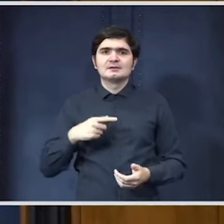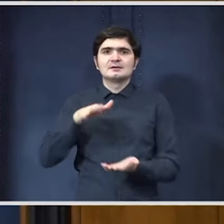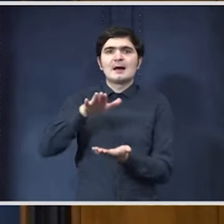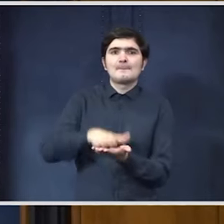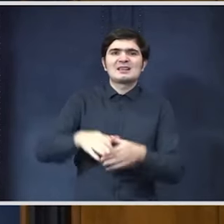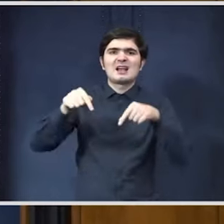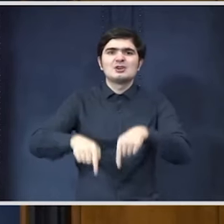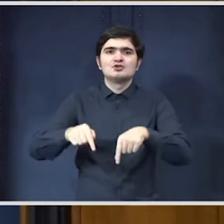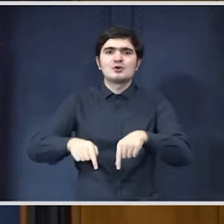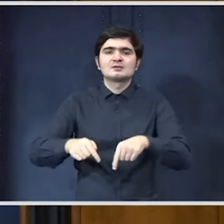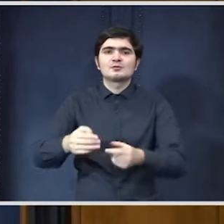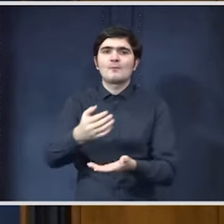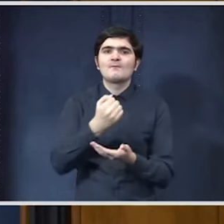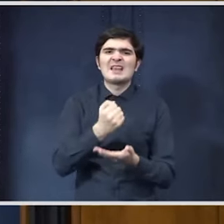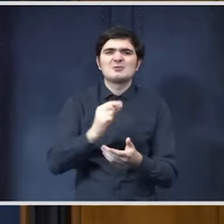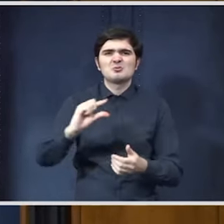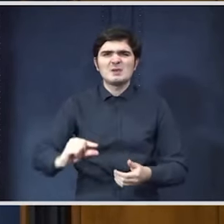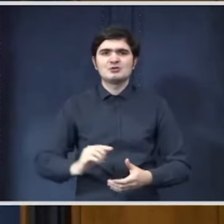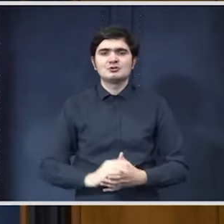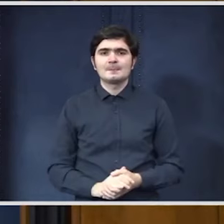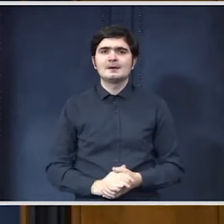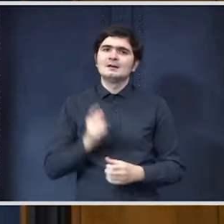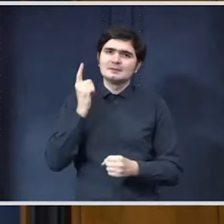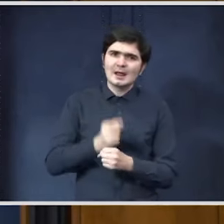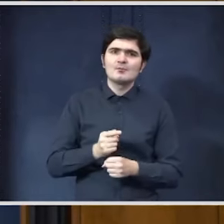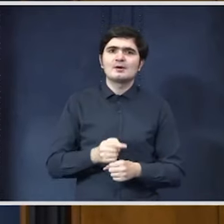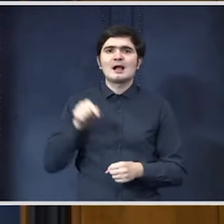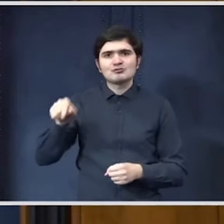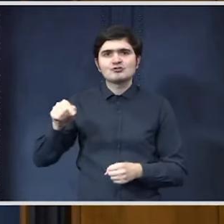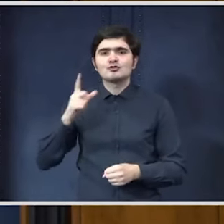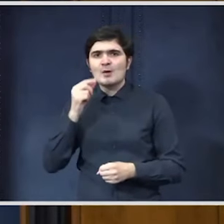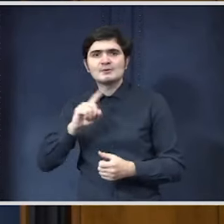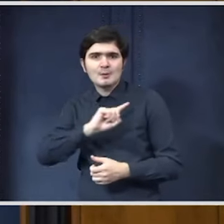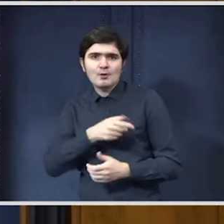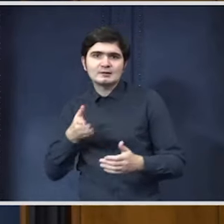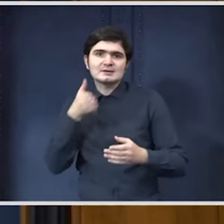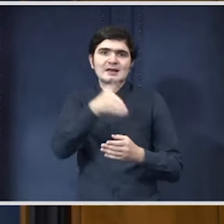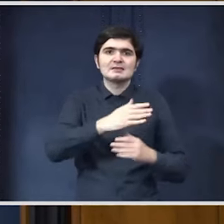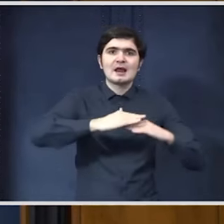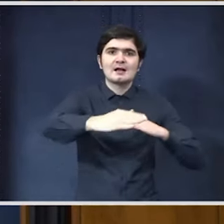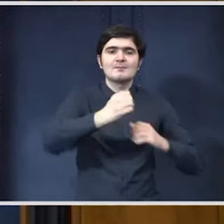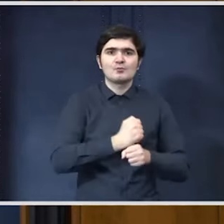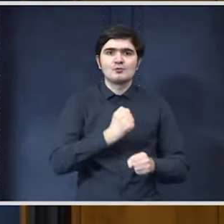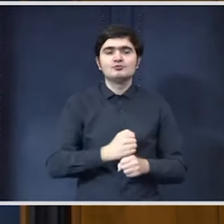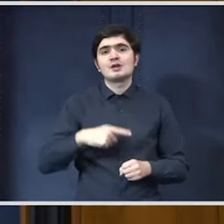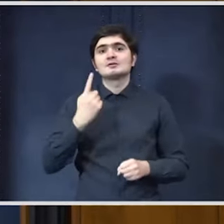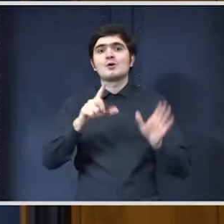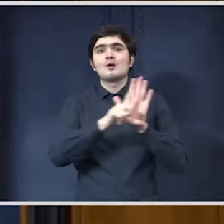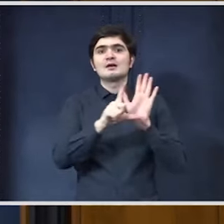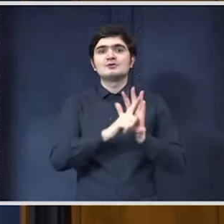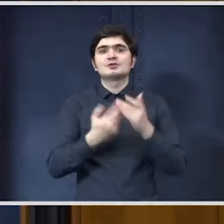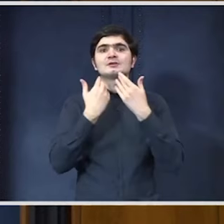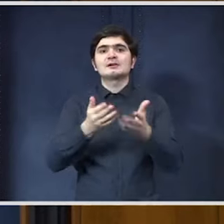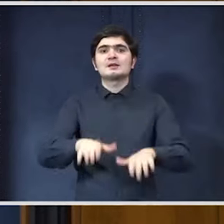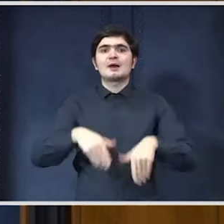baza de jos a veniturilor, să intre în câmpul muncii formalizate. Este o lege dată de Parlamentul